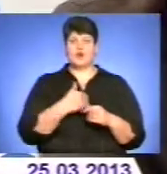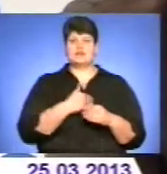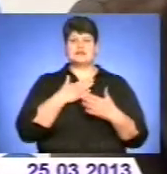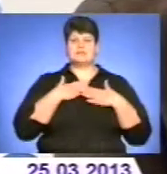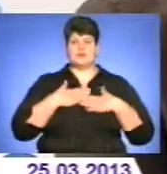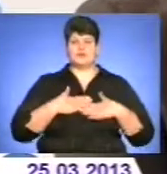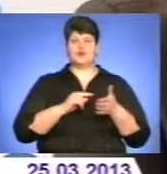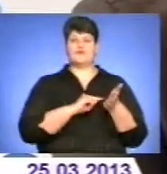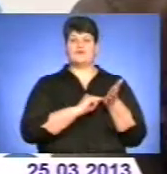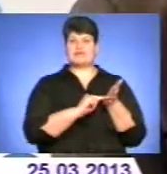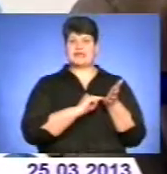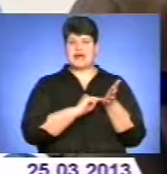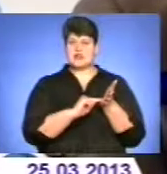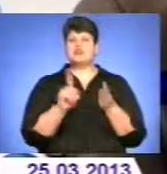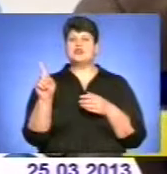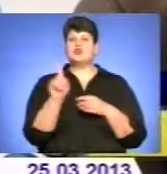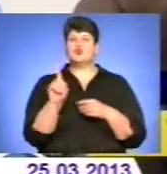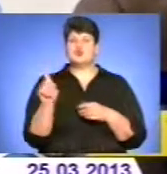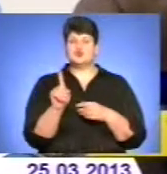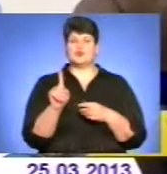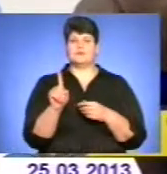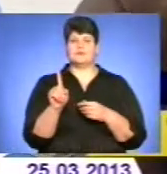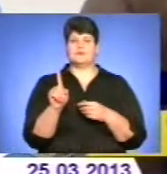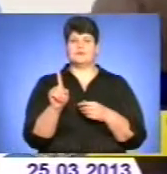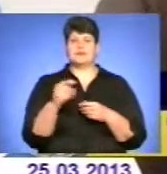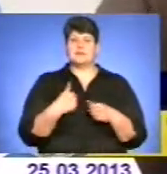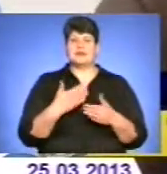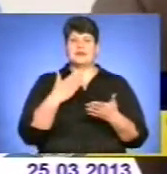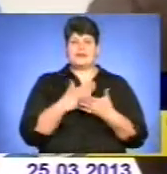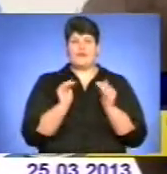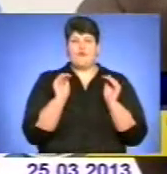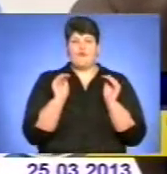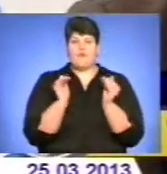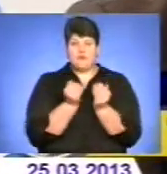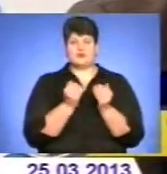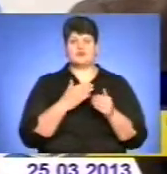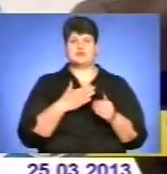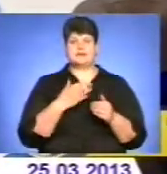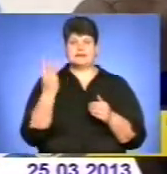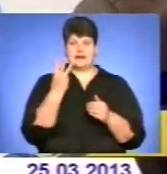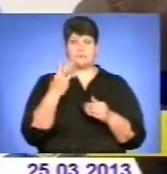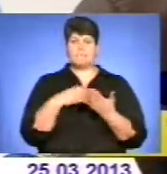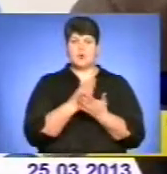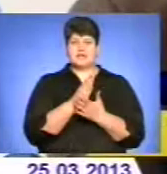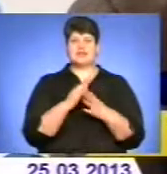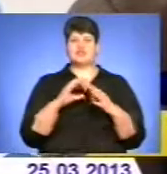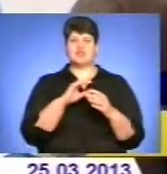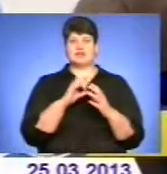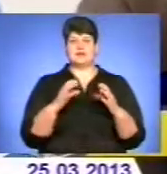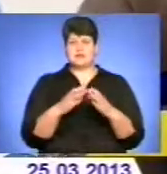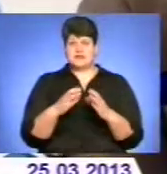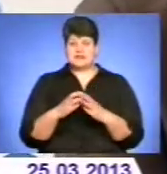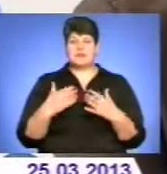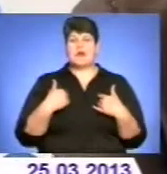відзначити, що хоч ми знаходимося в меншості, наші три політичні сили, але якось намагаємося вже